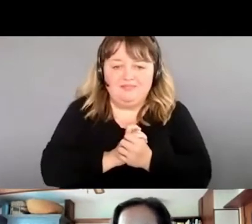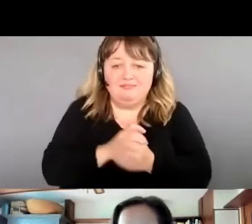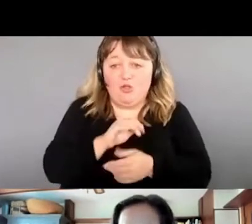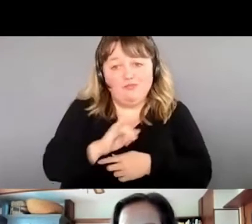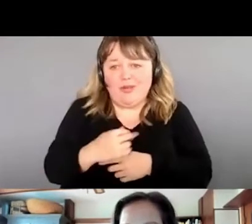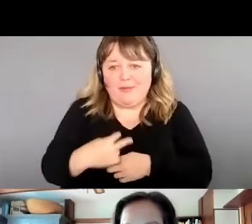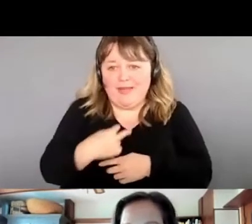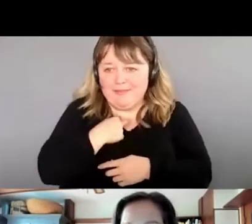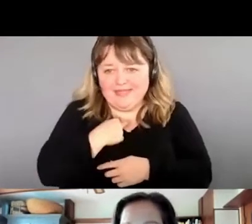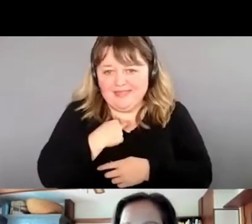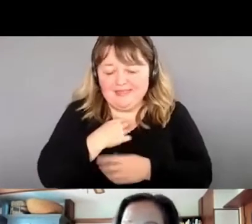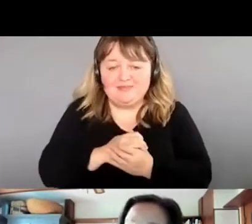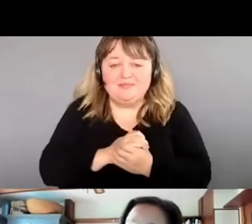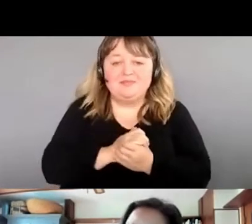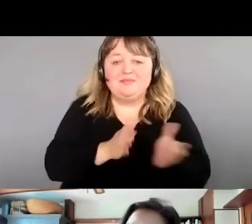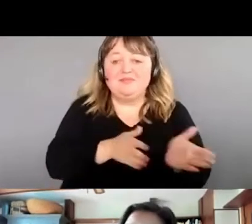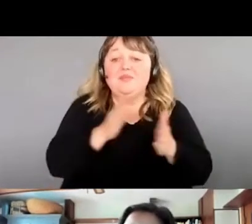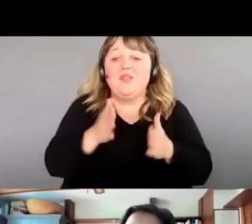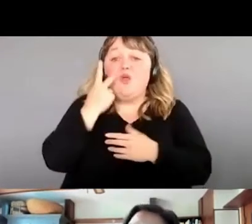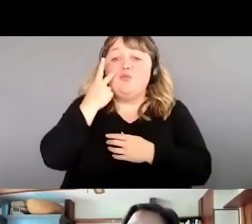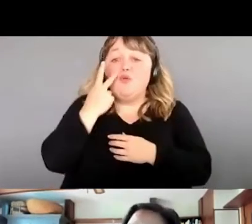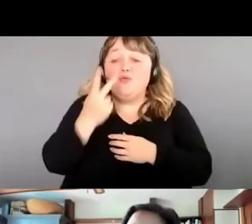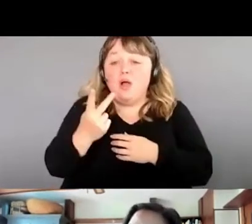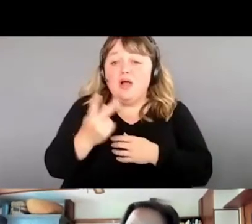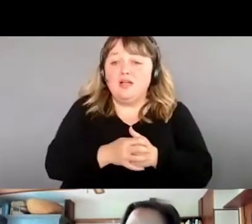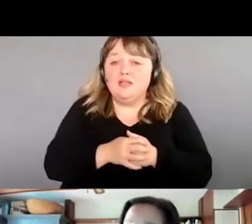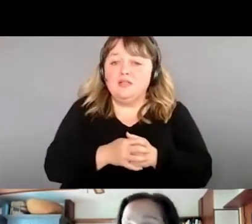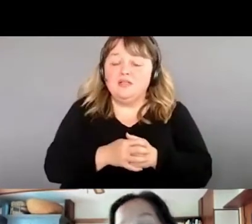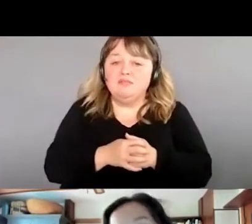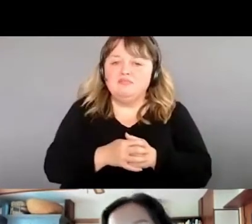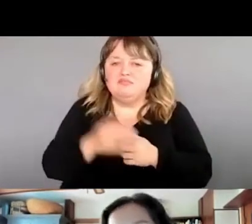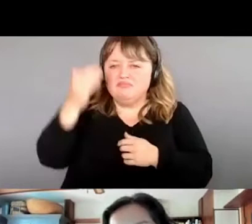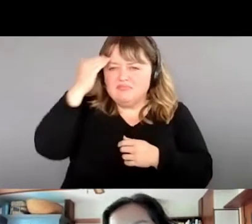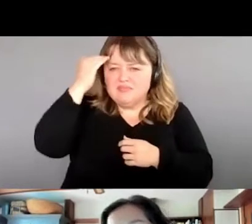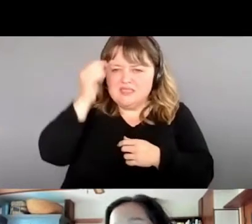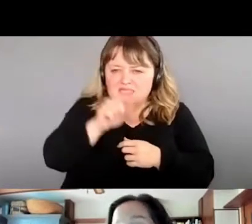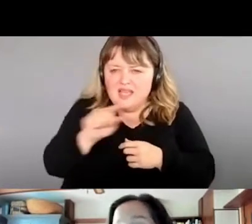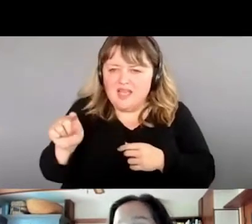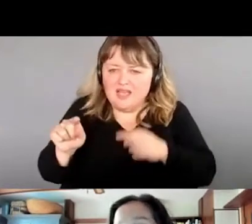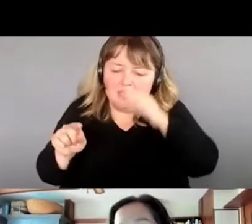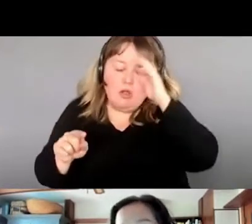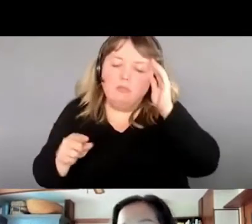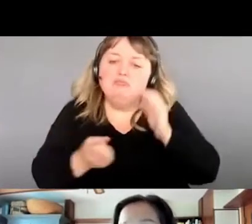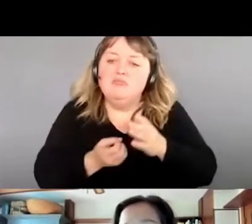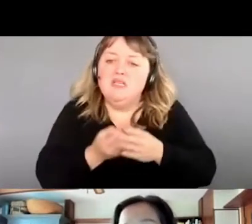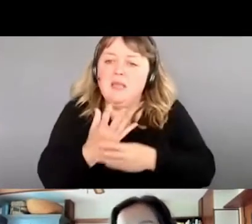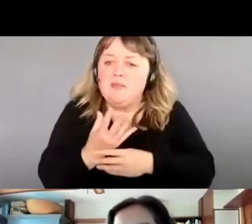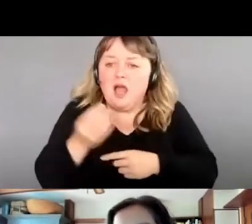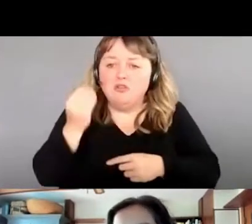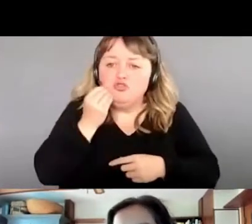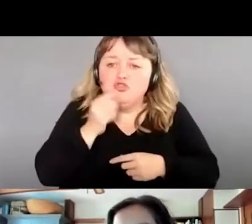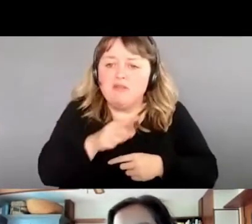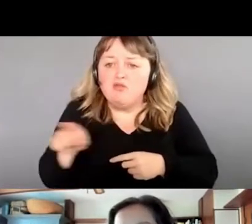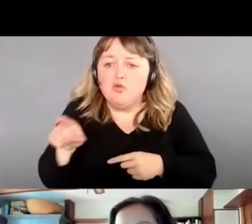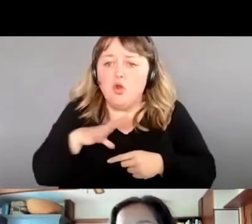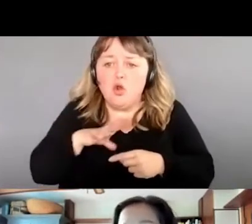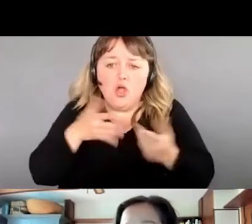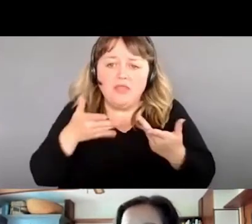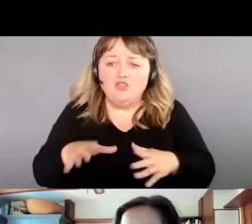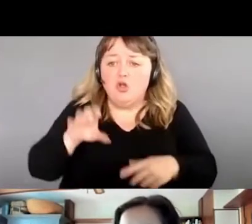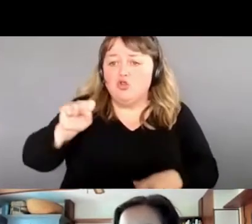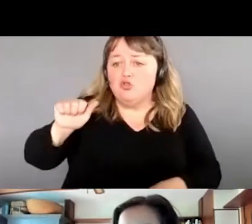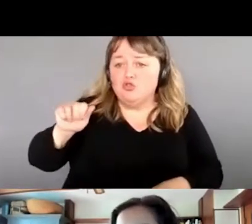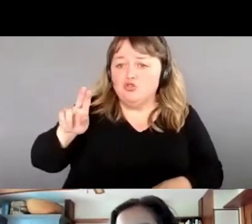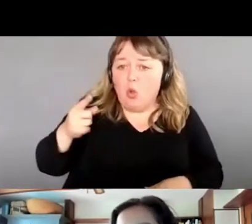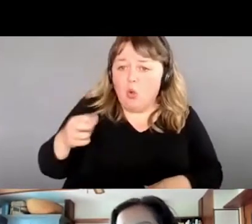Donc, je voulais voir les plantes que vous allez déjà avoir, que ce soit la sauge, le